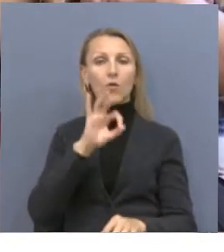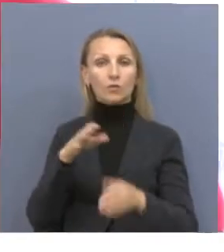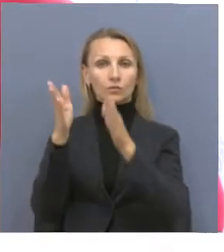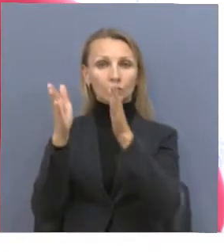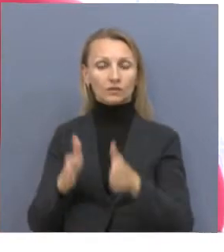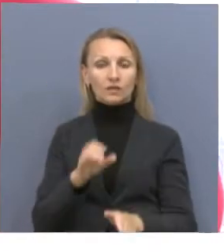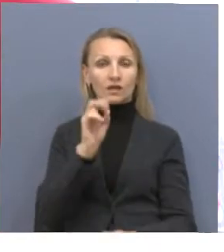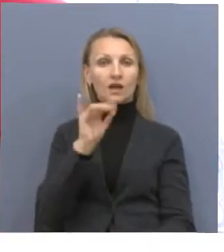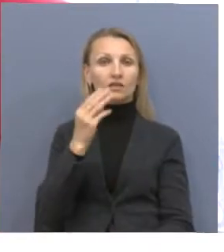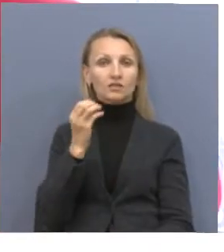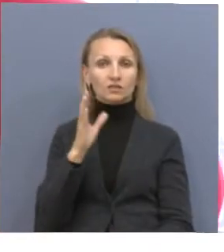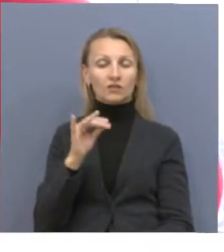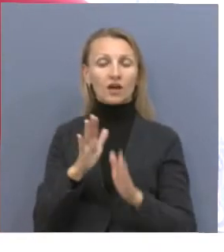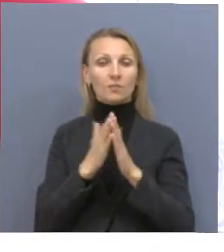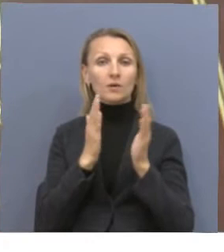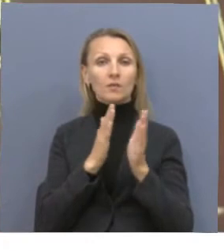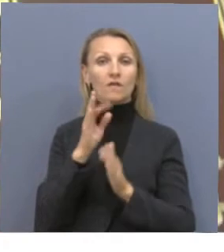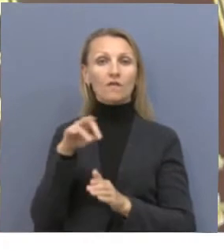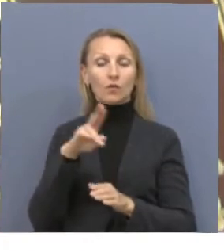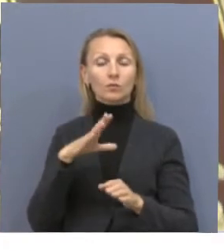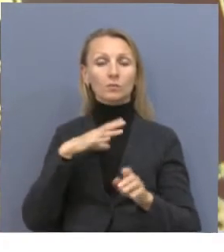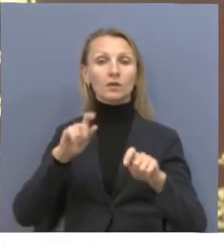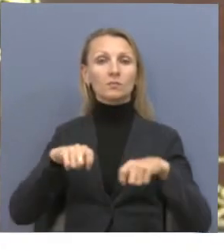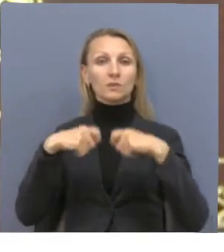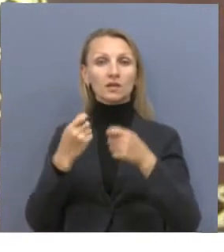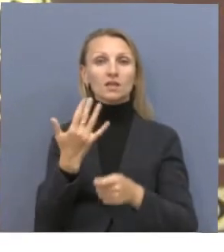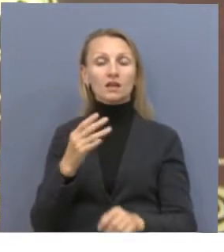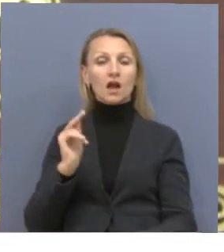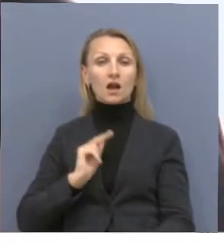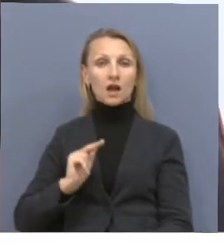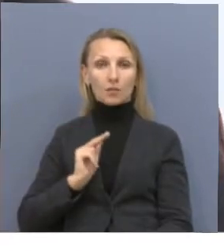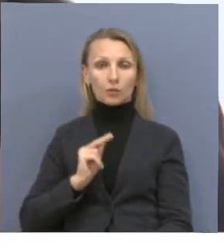Какишева. А в библиотечный фонд школы были переданы несколько работ ученого.